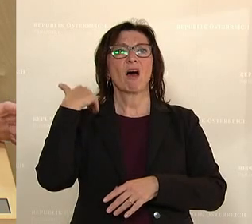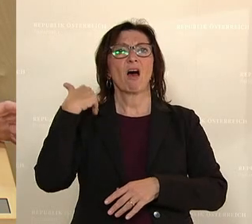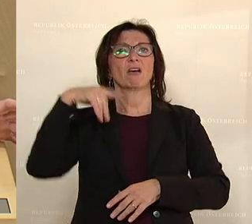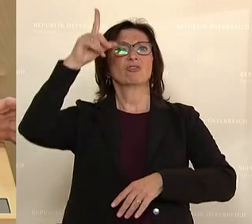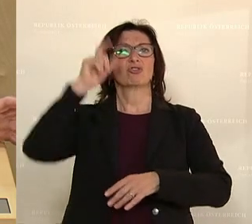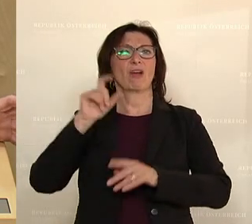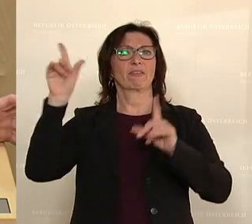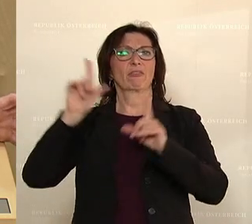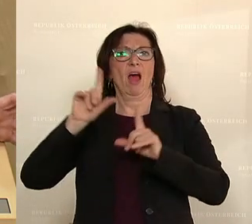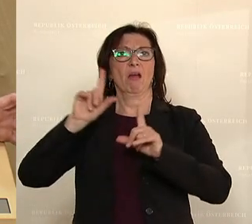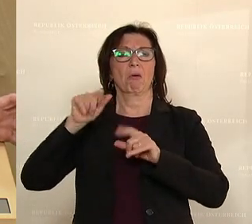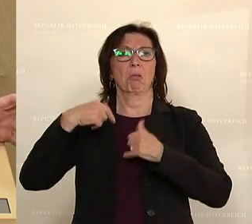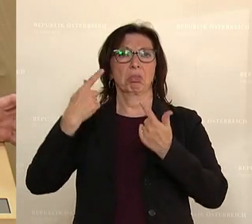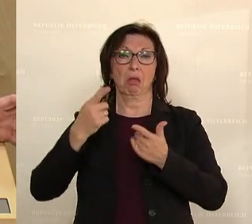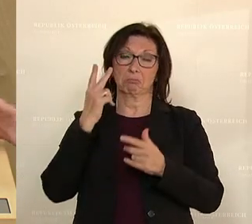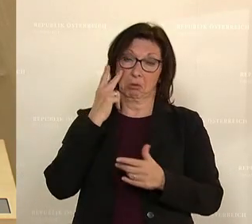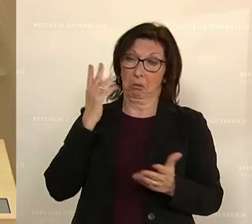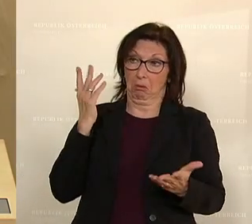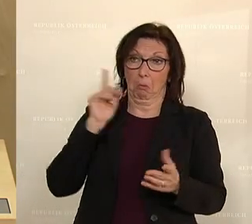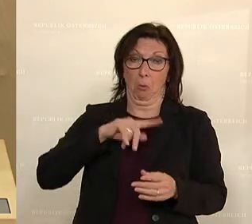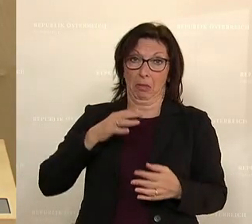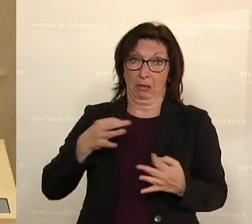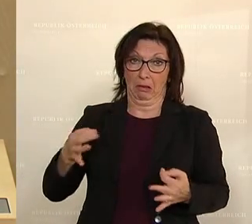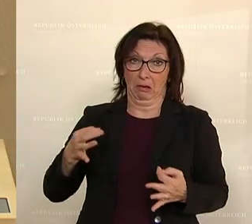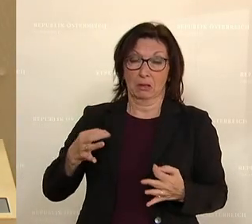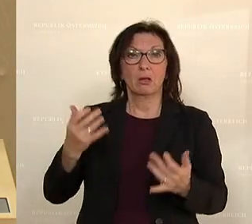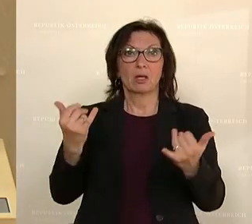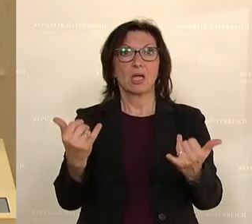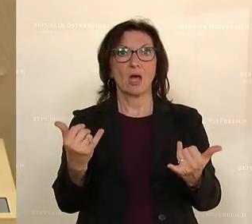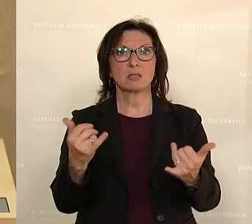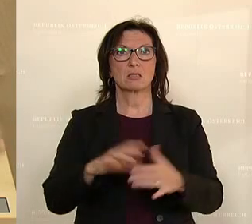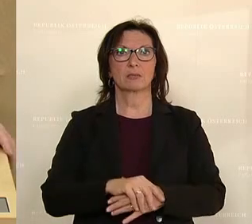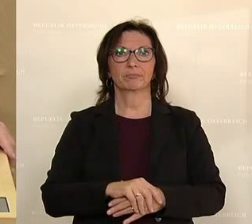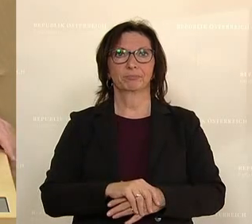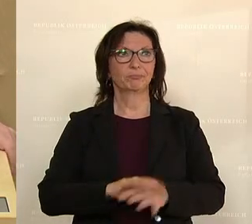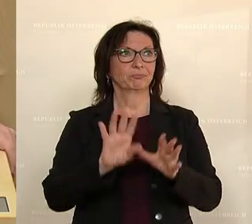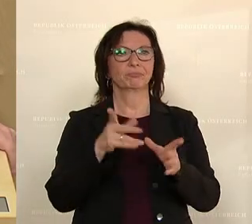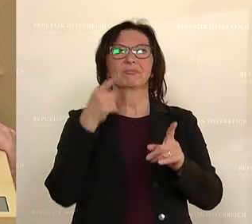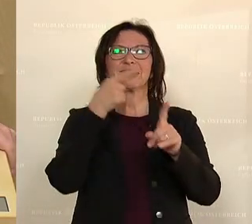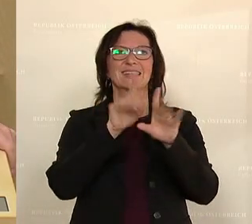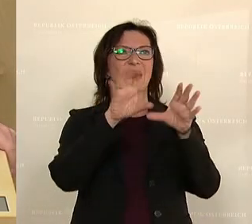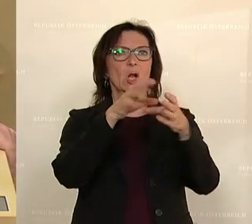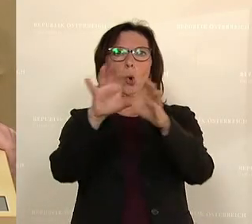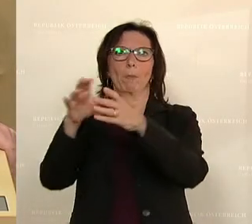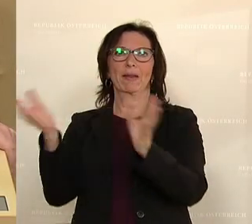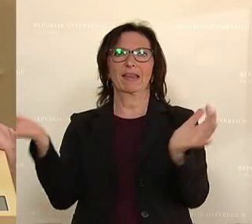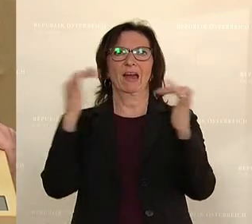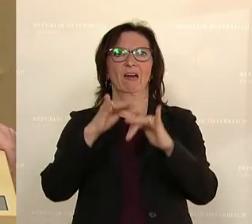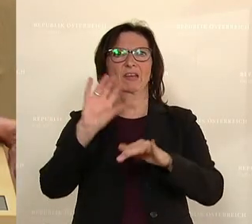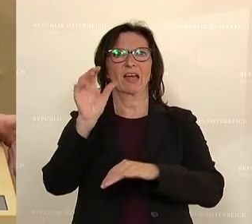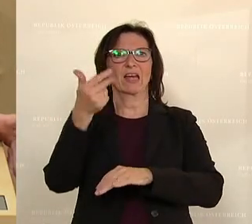und dann offensichtlich monatelang nichts passiert ist, findet jetzt ein Stakeholder-Treffen im ersten Quartal 2023